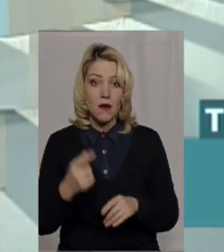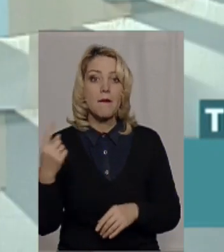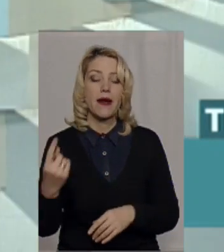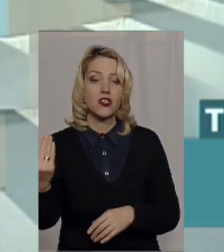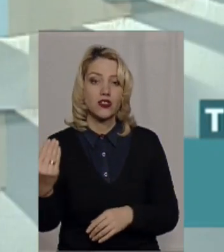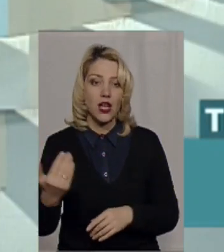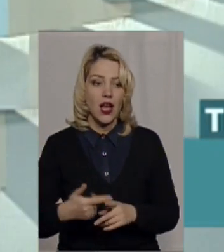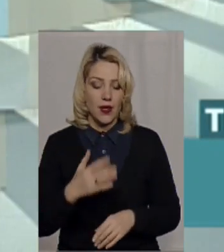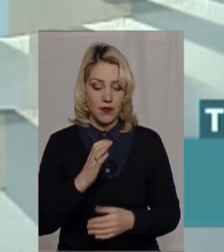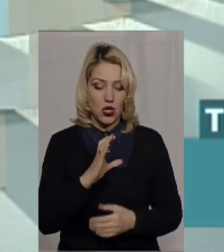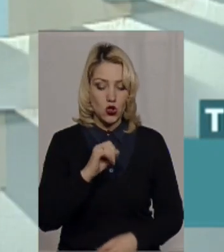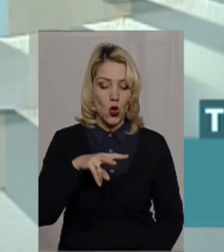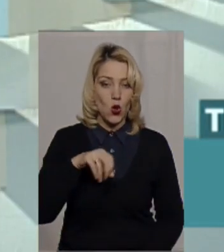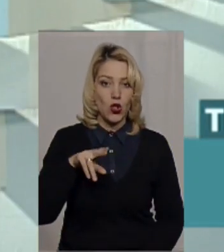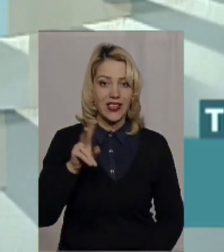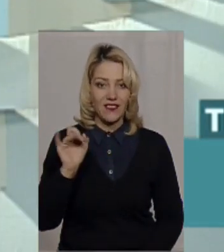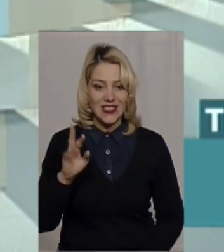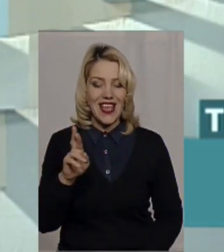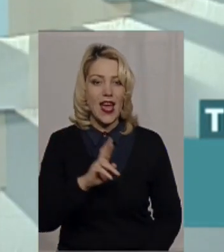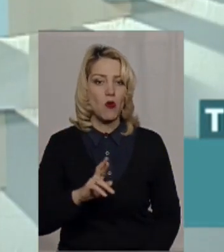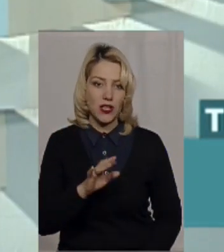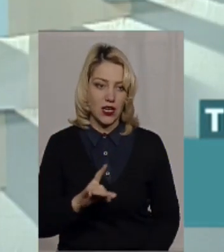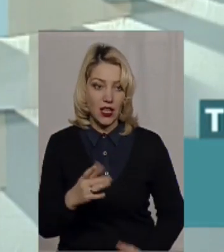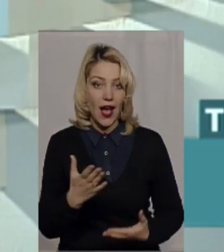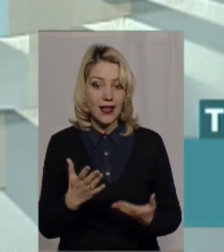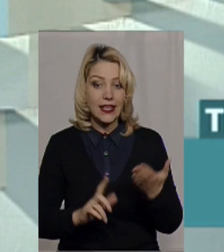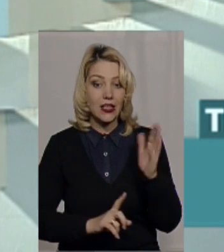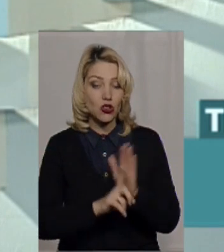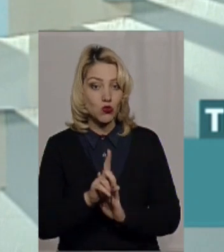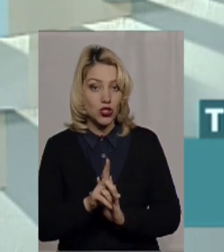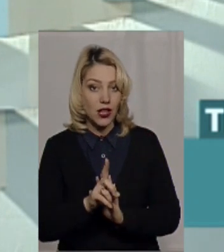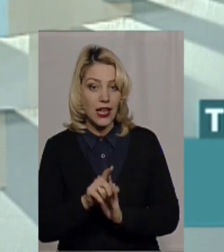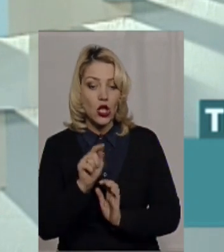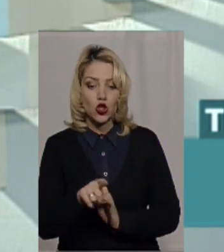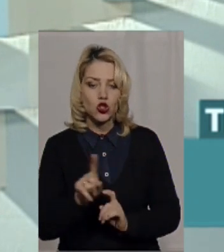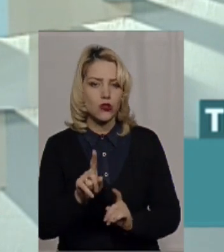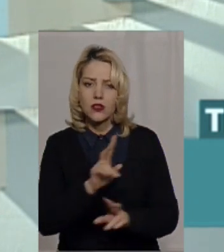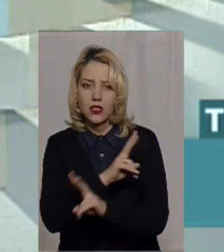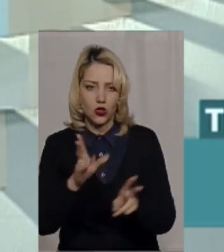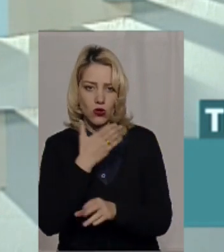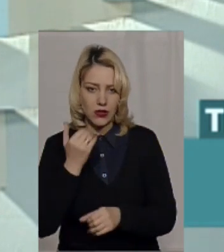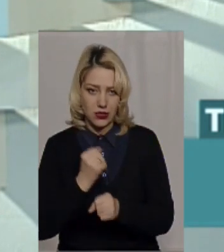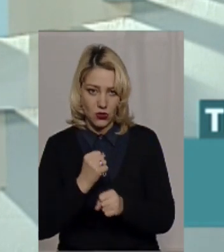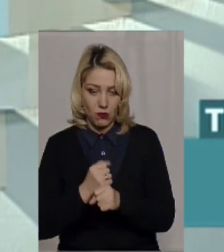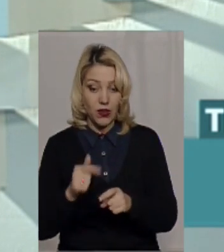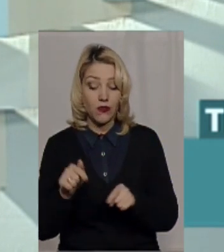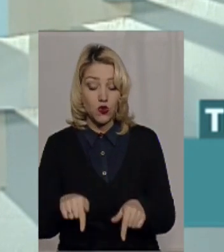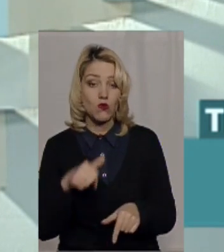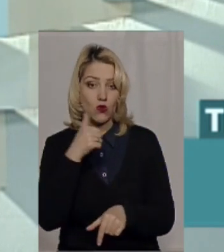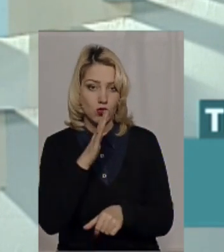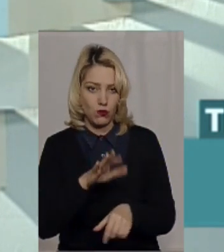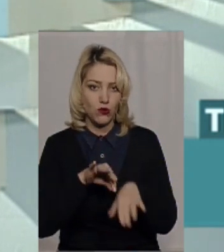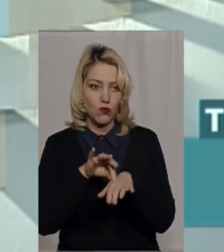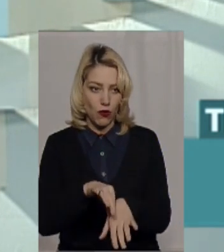маленькі нагорди Солобківці Ярмолнецького району, які започаткували то, що ще не зробив ніхто. Вони в цьому році будуть